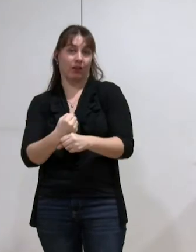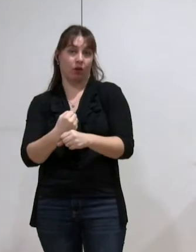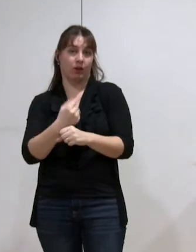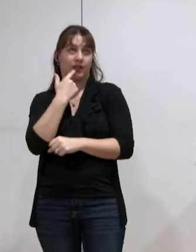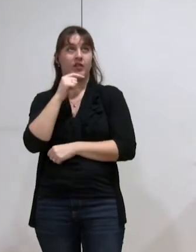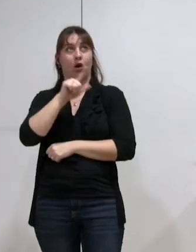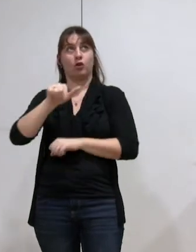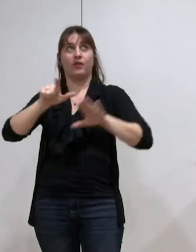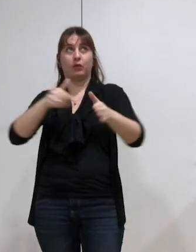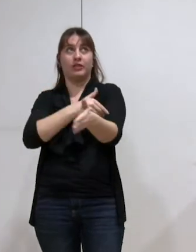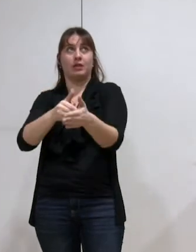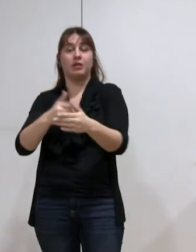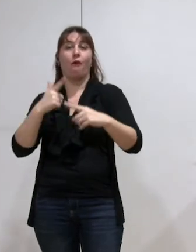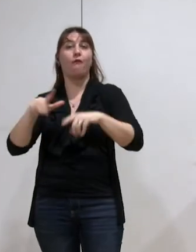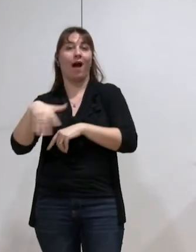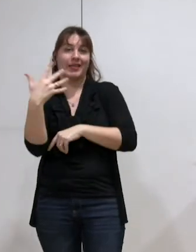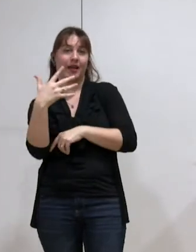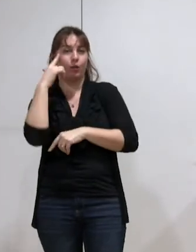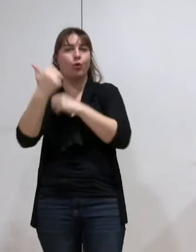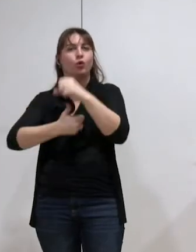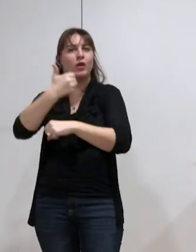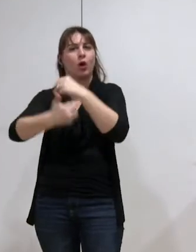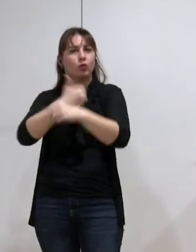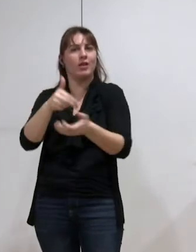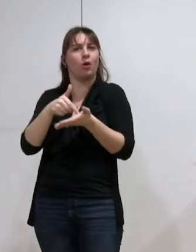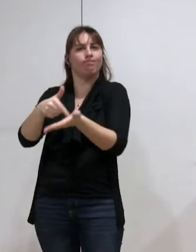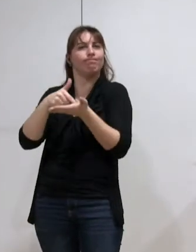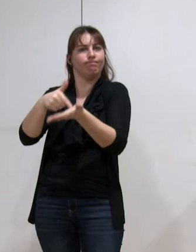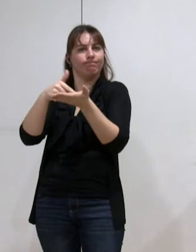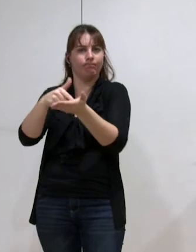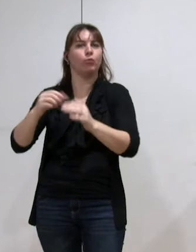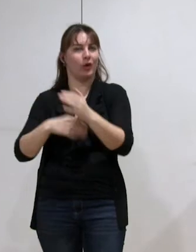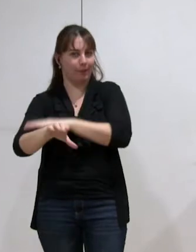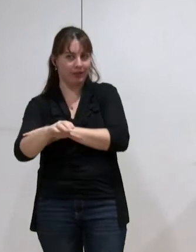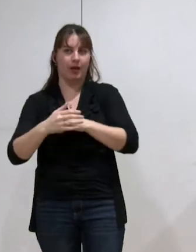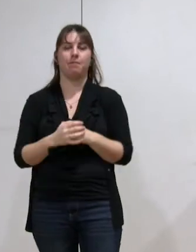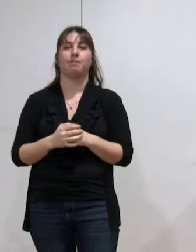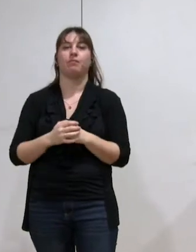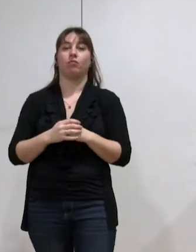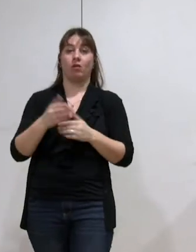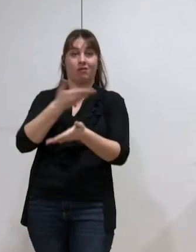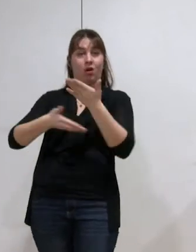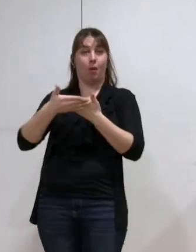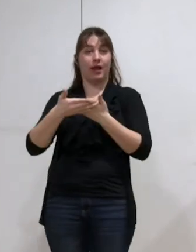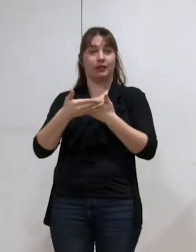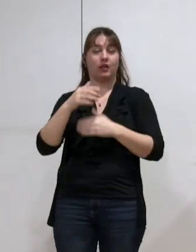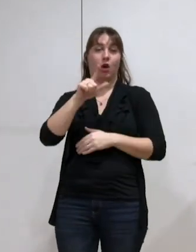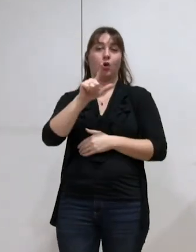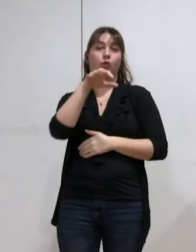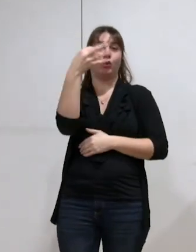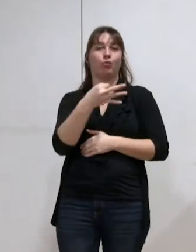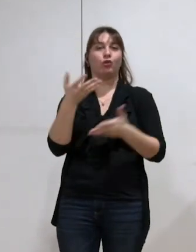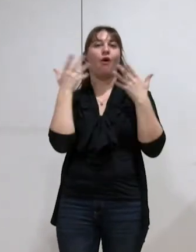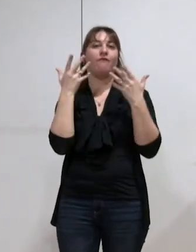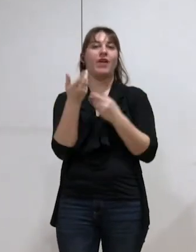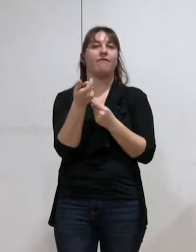2,7 millions pour couvrir les annuités et capital, et en échange, donc la ville de Grenoble paiera 2% de frais financiers comme